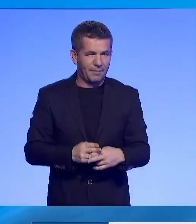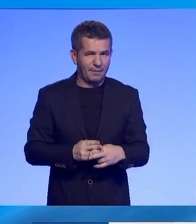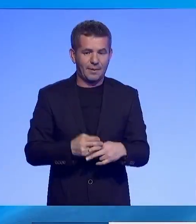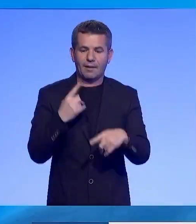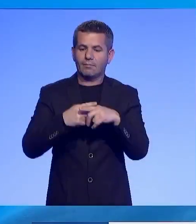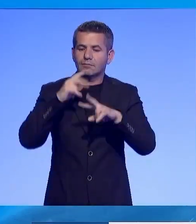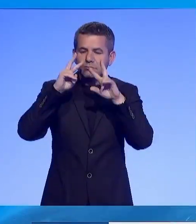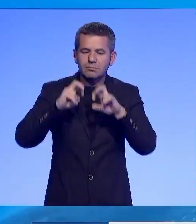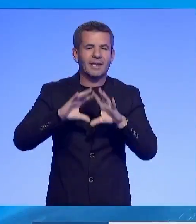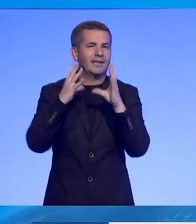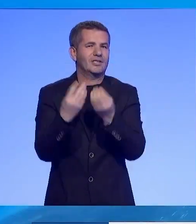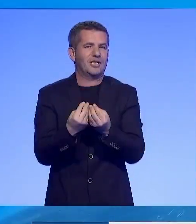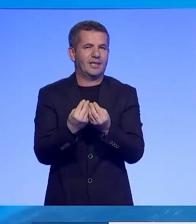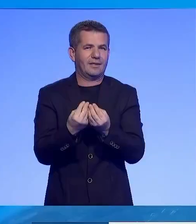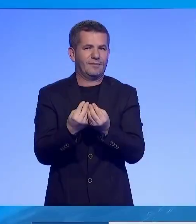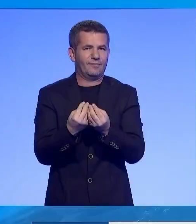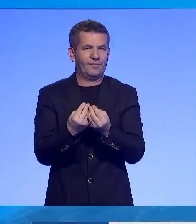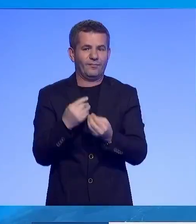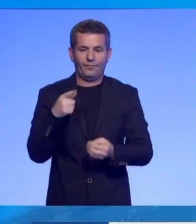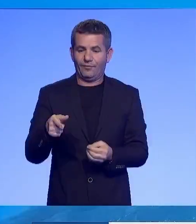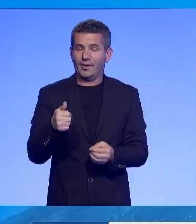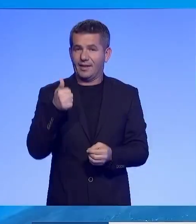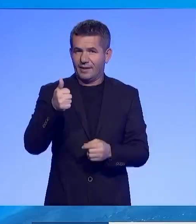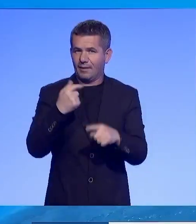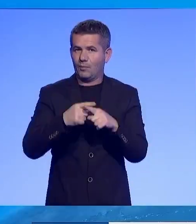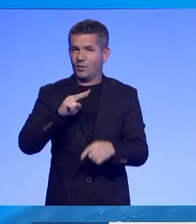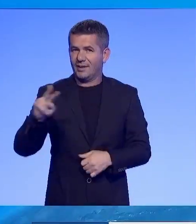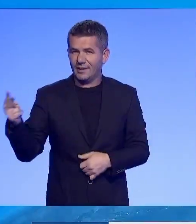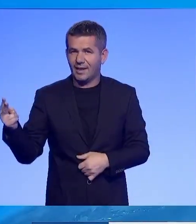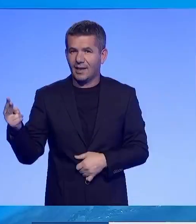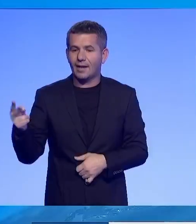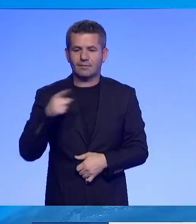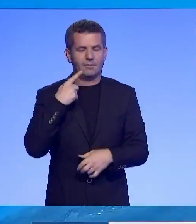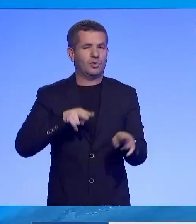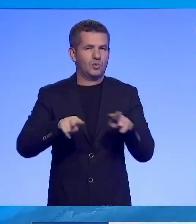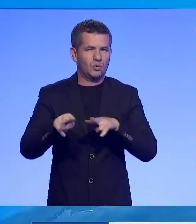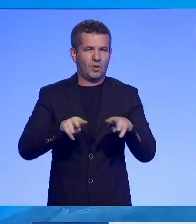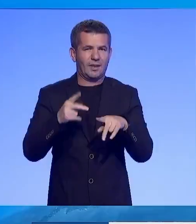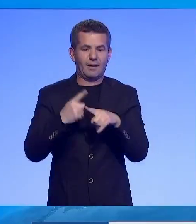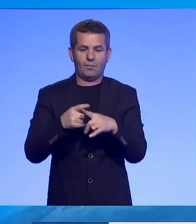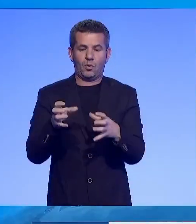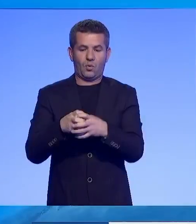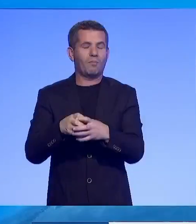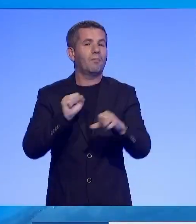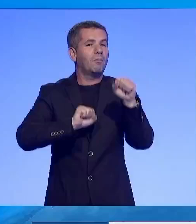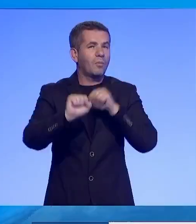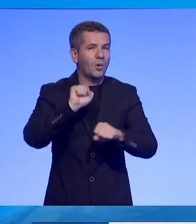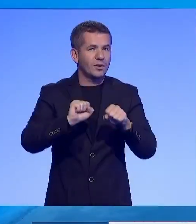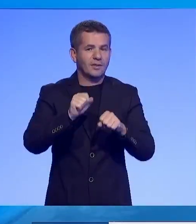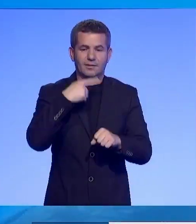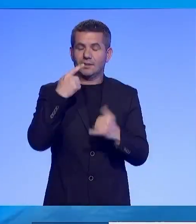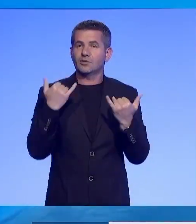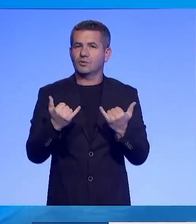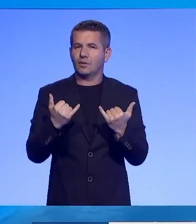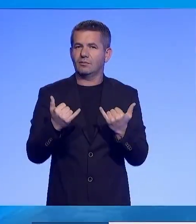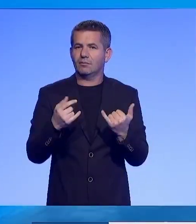jetimeve të mbrojtjes. Në qështjen thaci dhe të tjerot si pas njoftimit, Prokuroria dhe ekipët e mbrojtjes deklaruan se